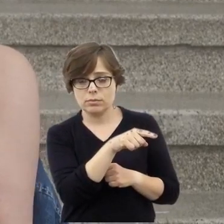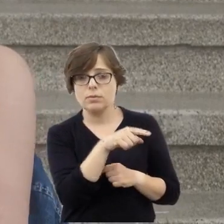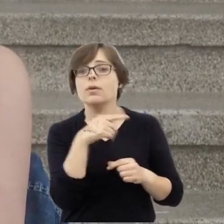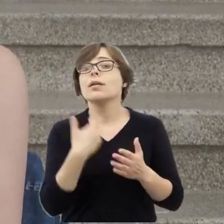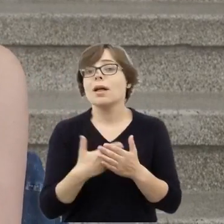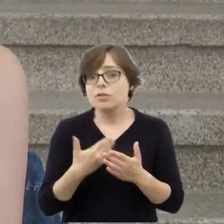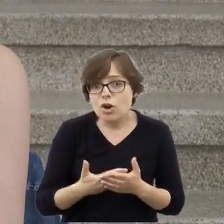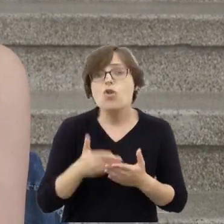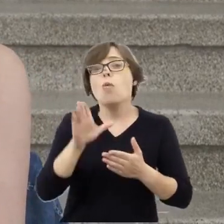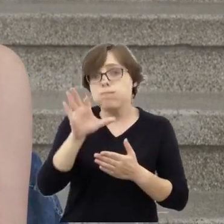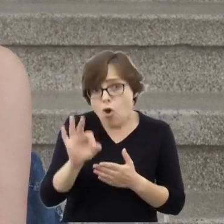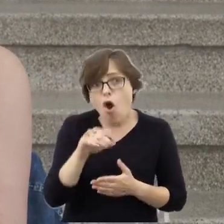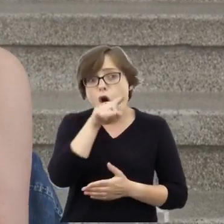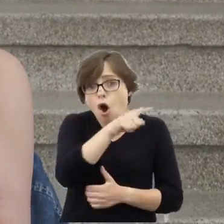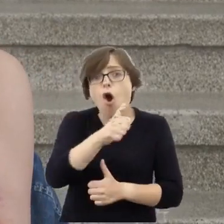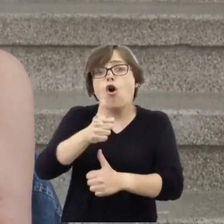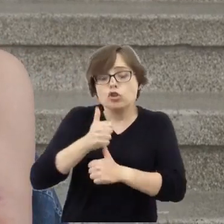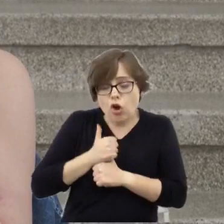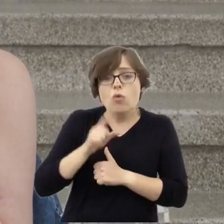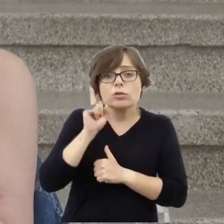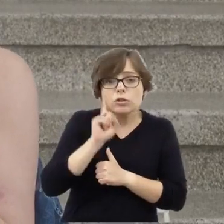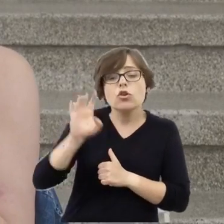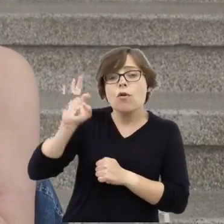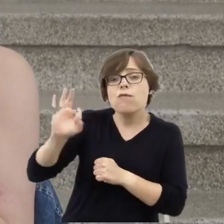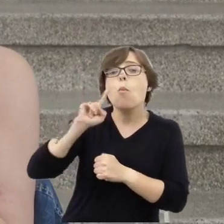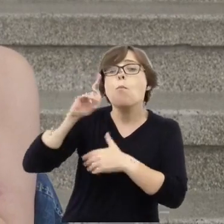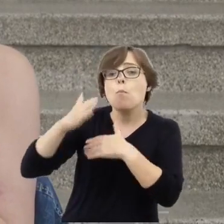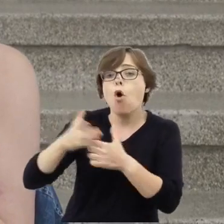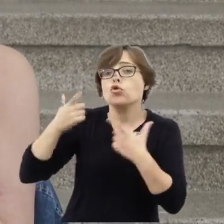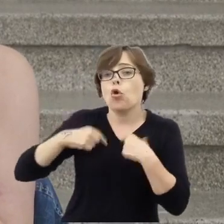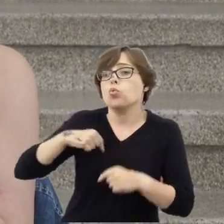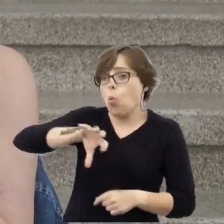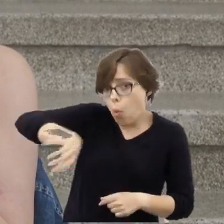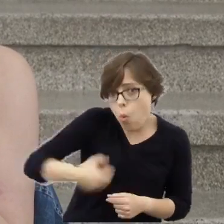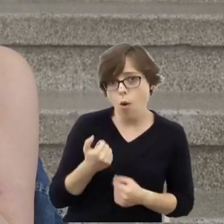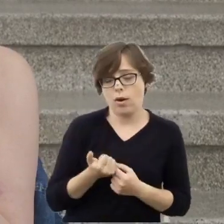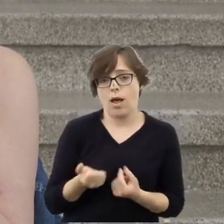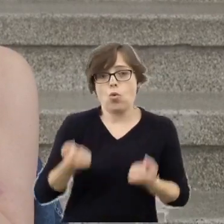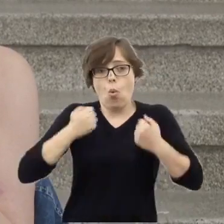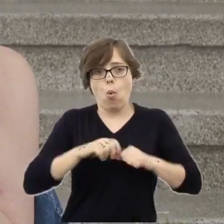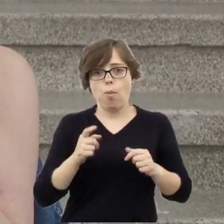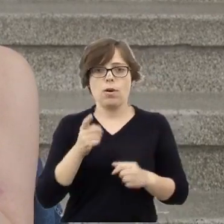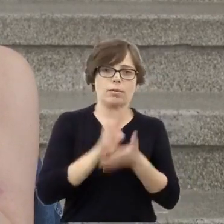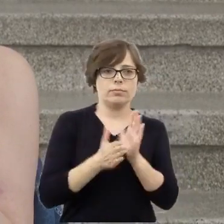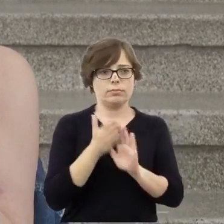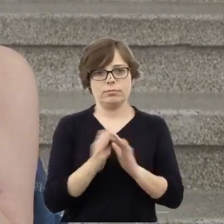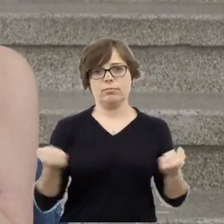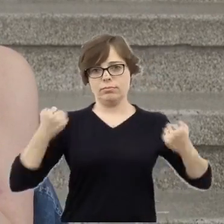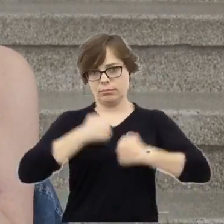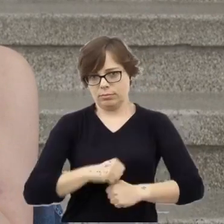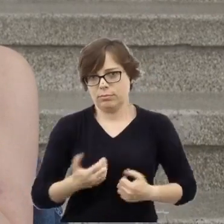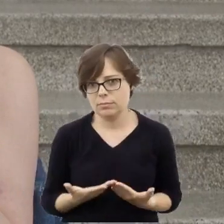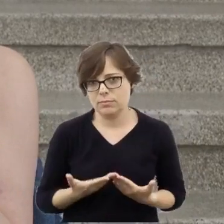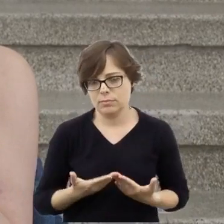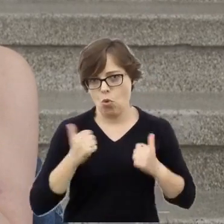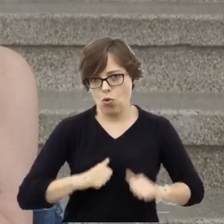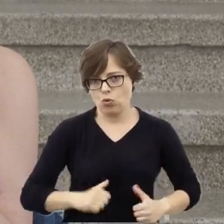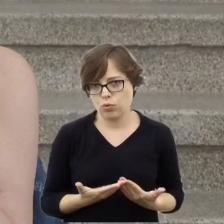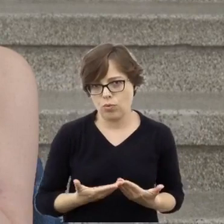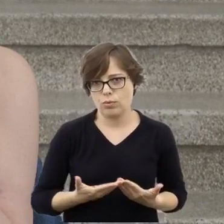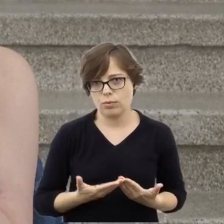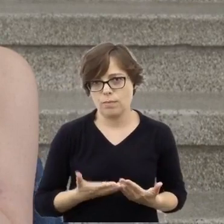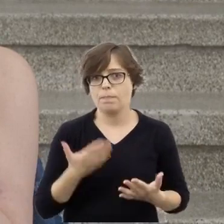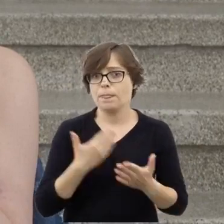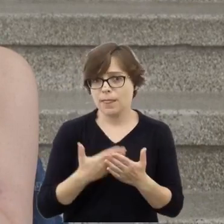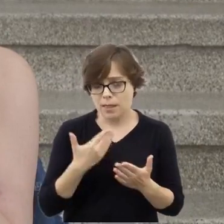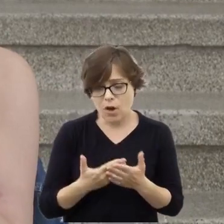on się przebrał w ubranie Hilla Alperta. Tak więc proponuję, żeby przy każdym powtórzeniu